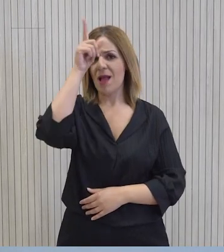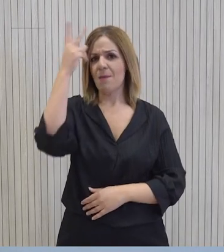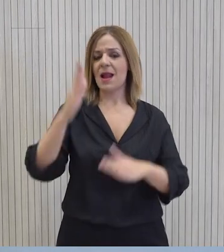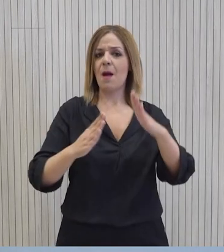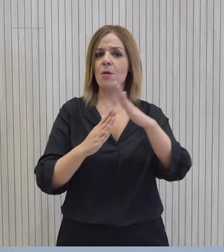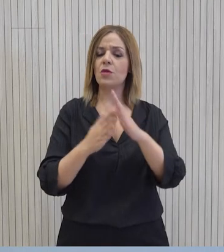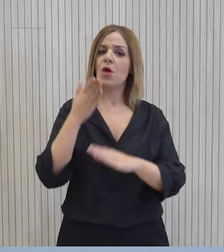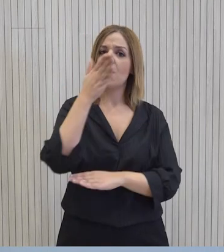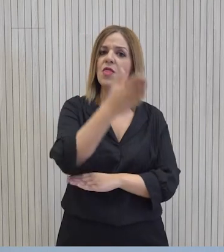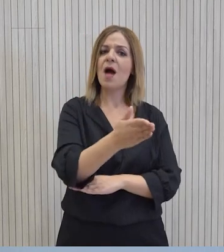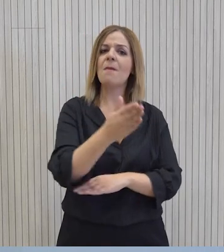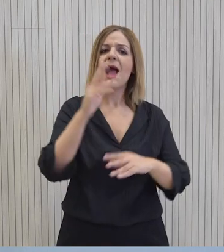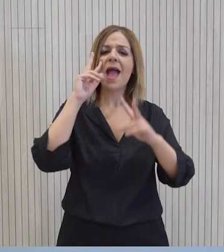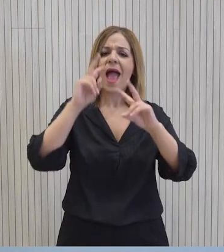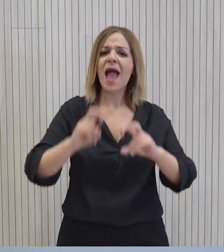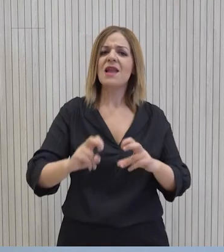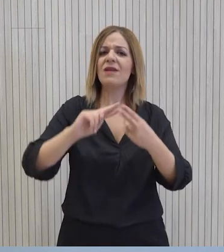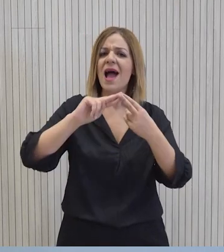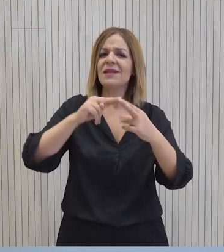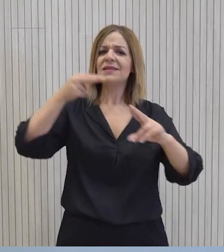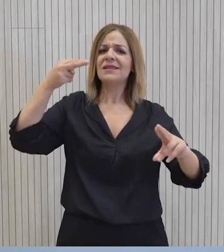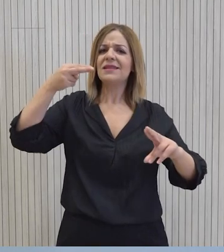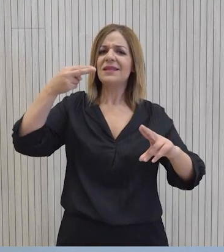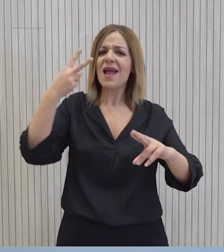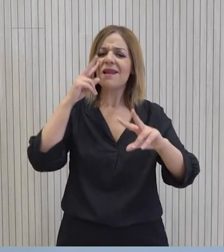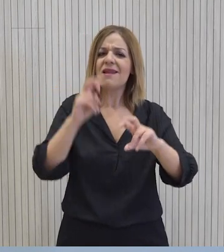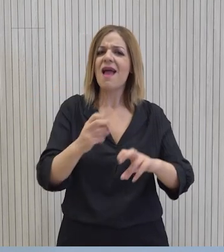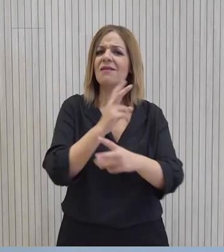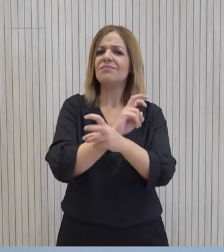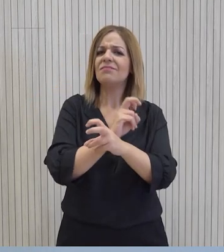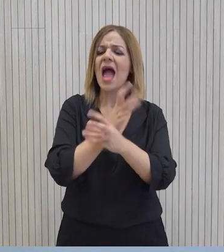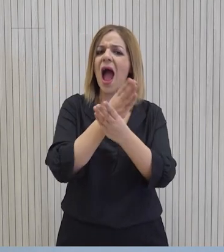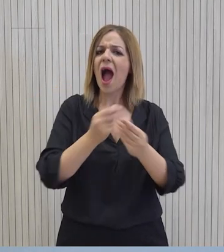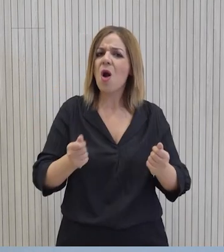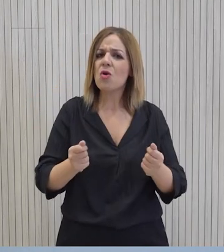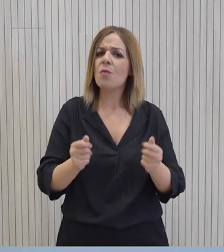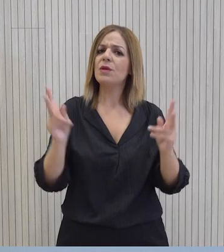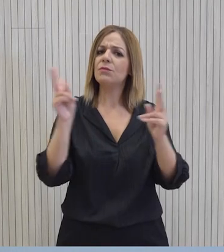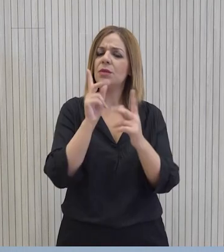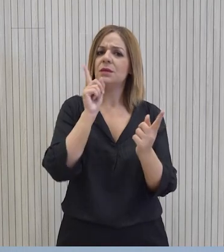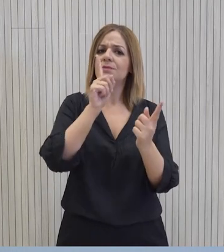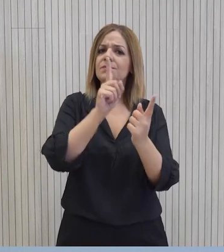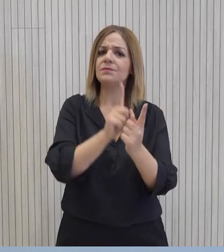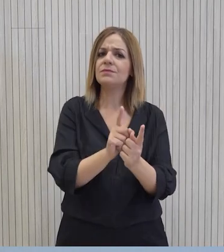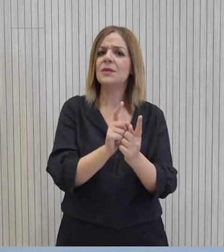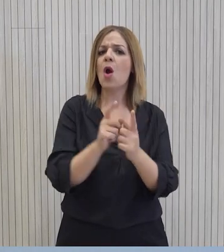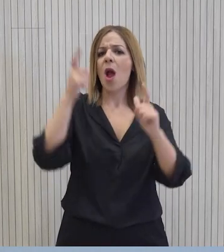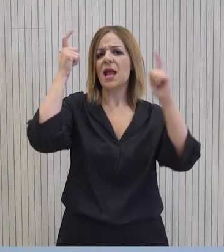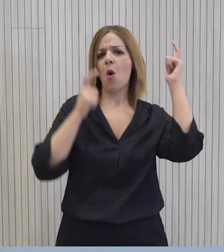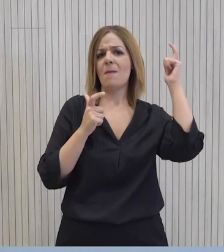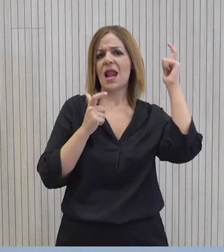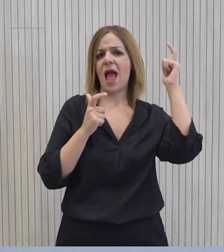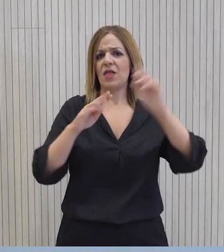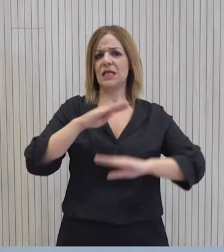θα επισκεφθεί το Αρθροπολογικό Εργαστήρι της Δηρευνητικής Επιτροπής Αγνοωμένων και θα πραγματοποιήσει σύντομη συνάντηση με τους ειρηνευτές της